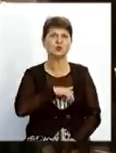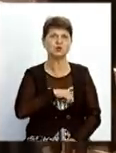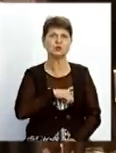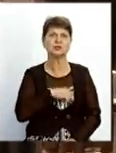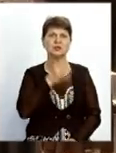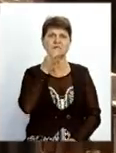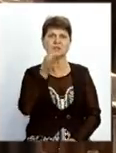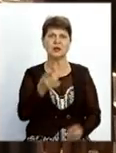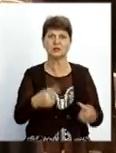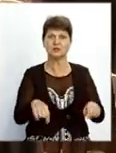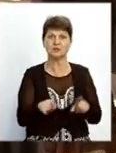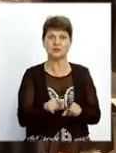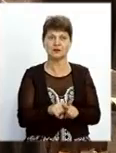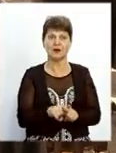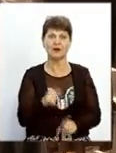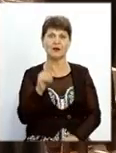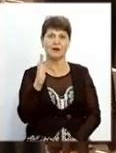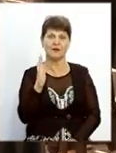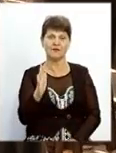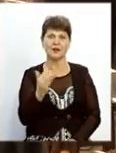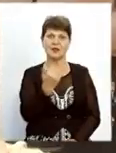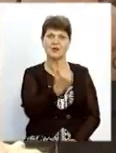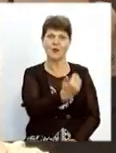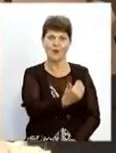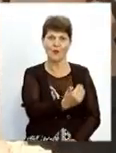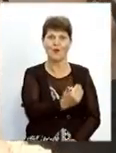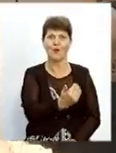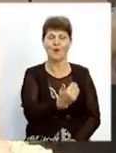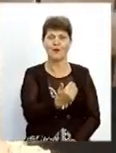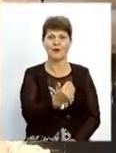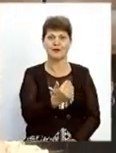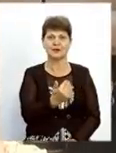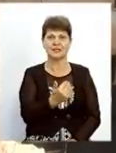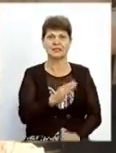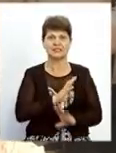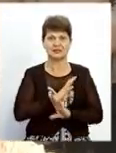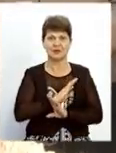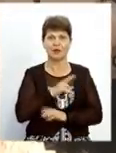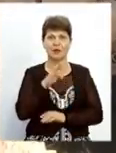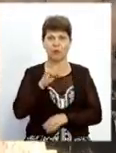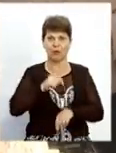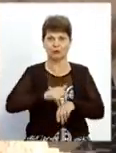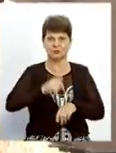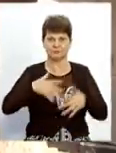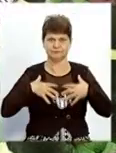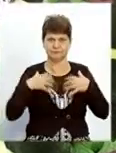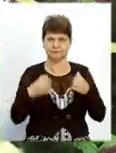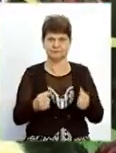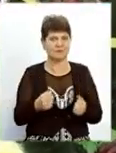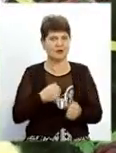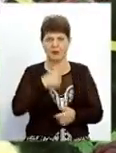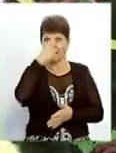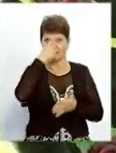Скажу так, в його смерть по состоянию здоров'я я не вірю.